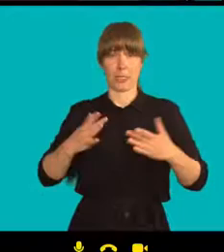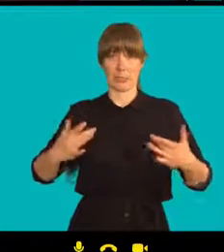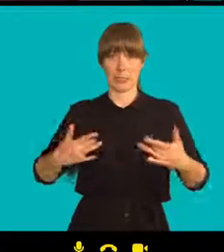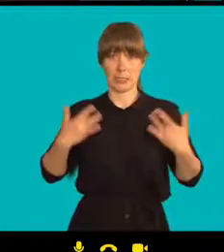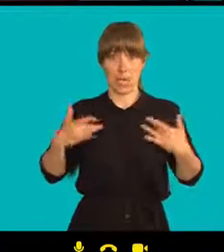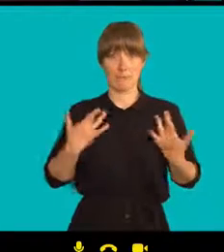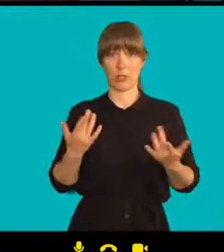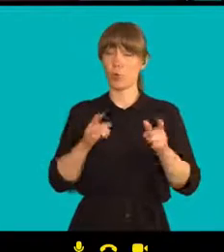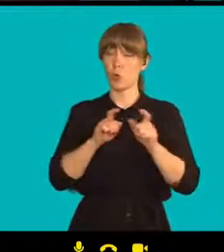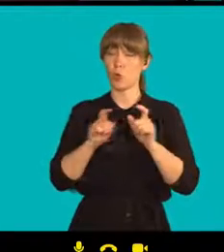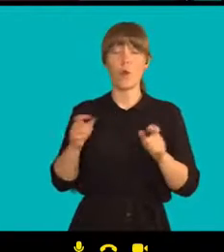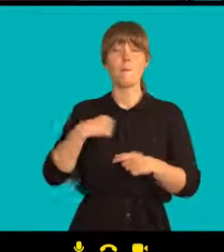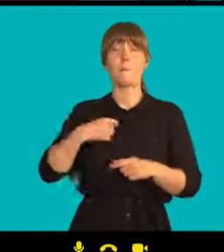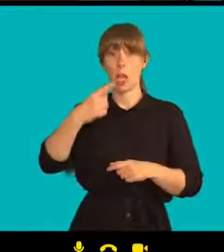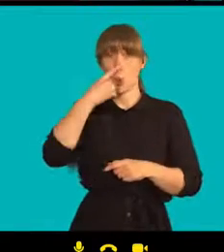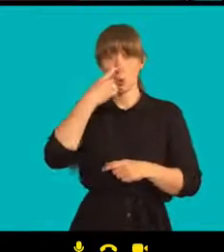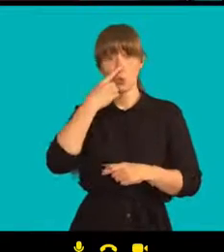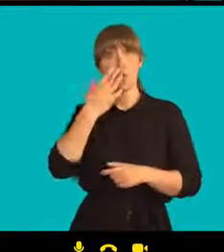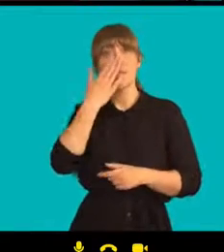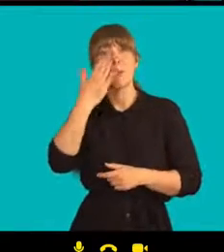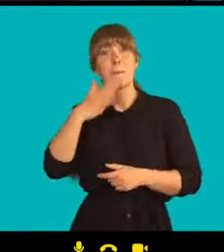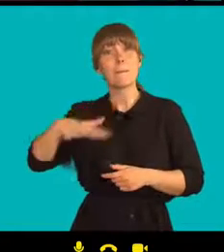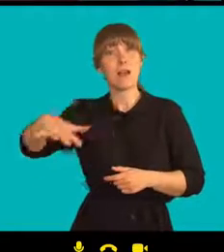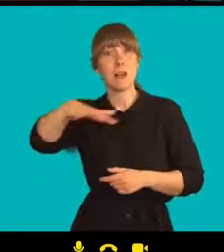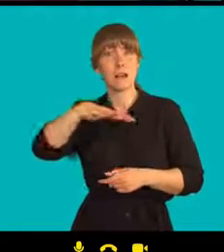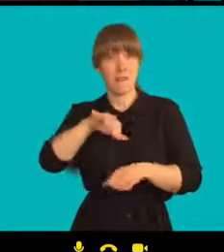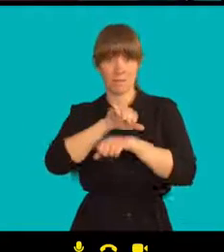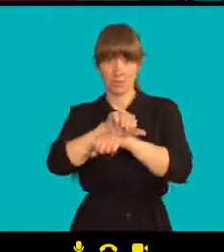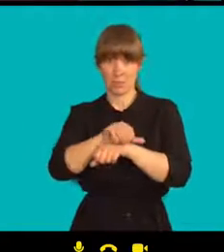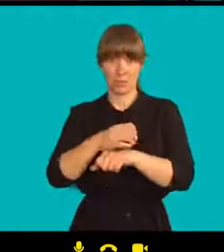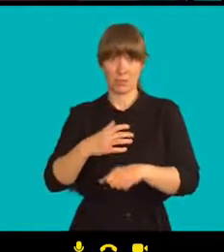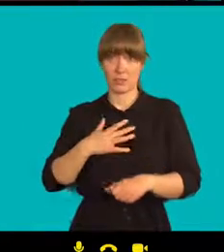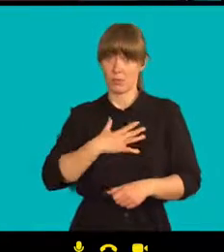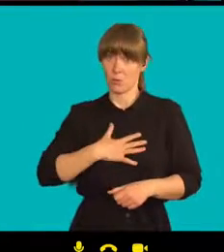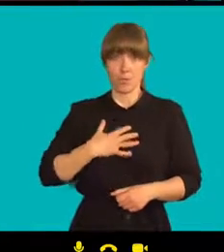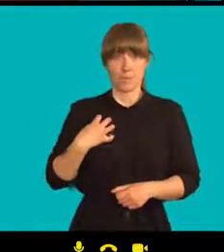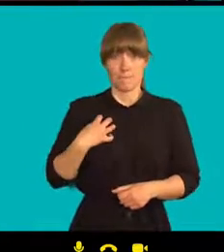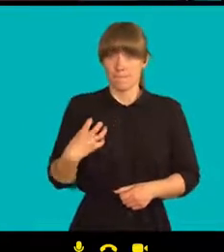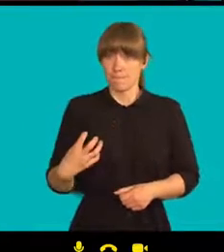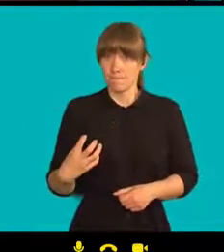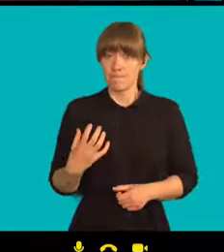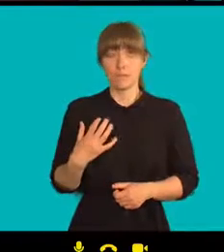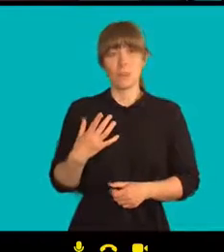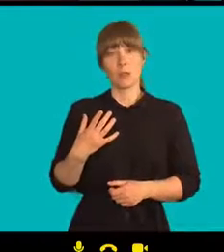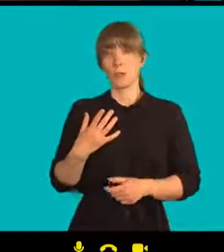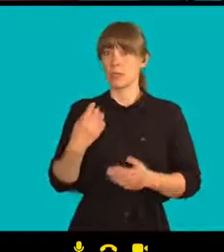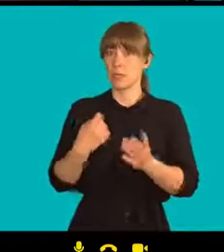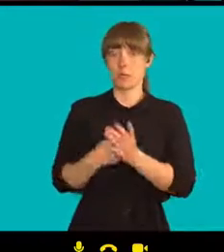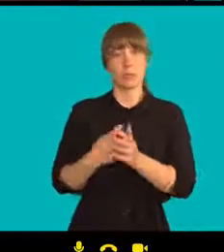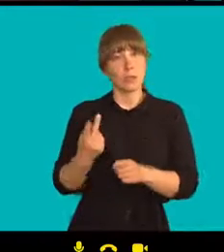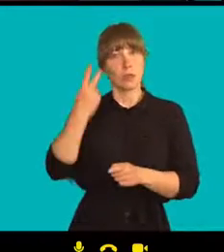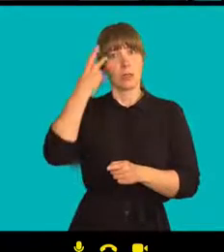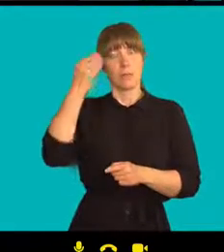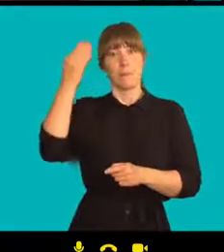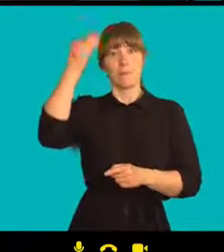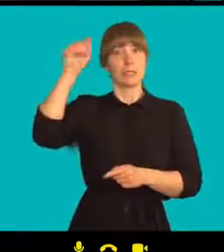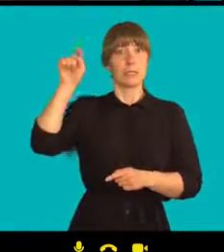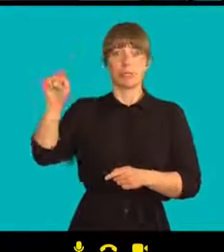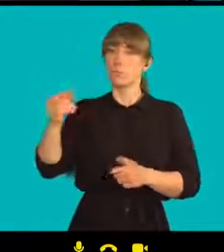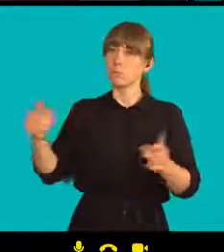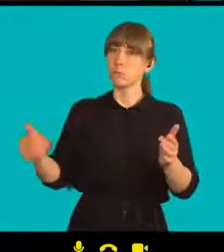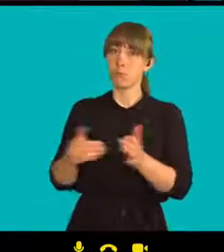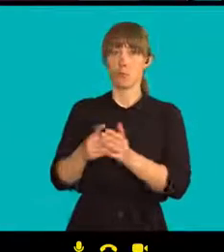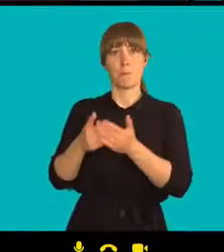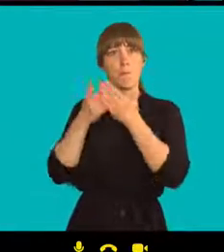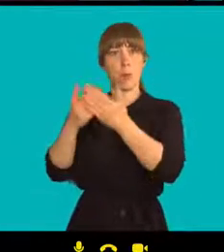protože byloruské věznice nepatří k těm nejlepším a na to musíme také pamatovat, musíme je osvobodit a musíme osvobodit ostatní